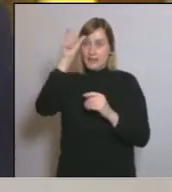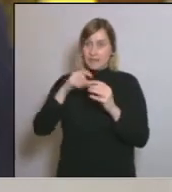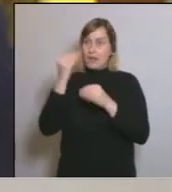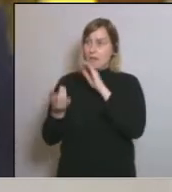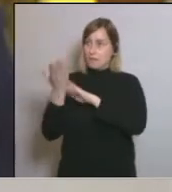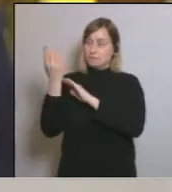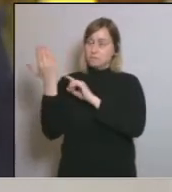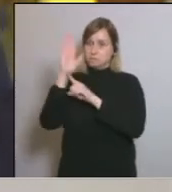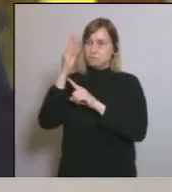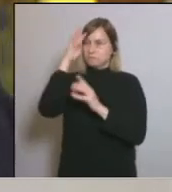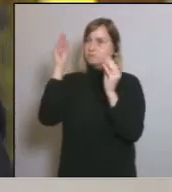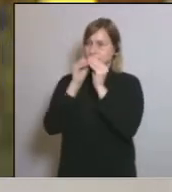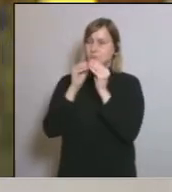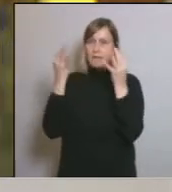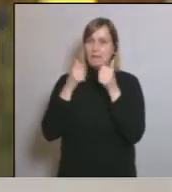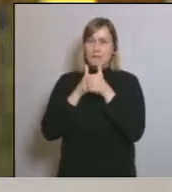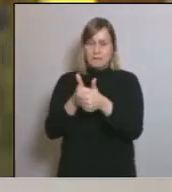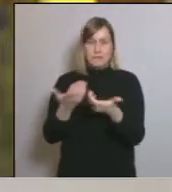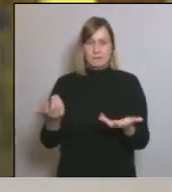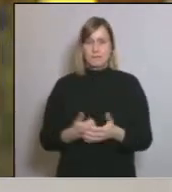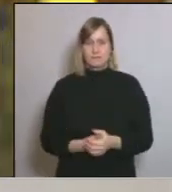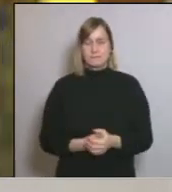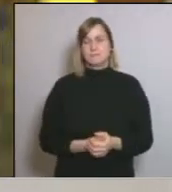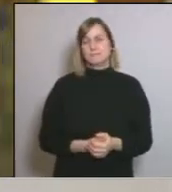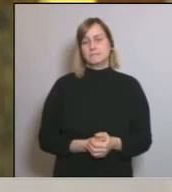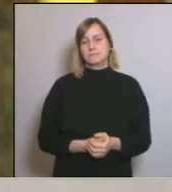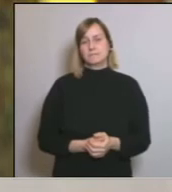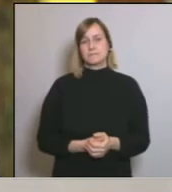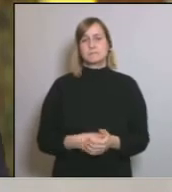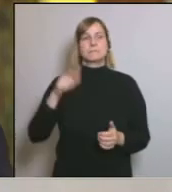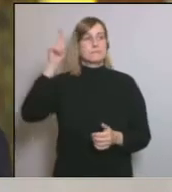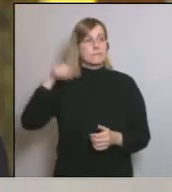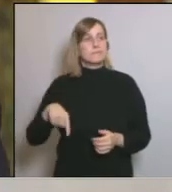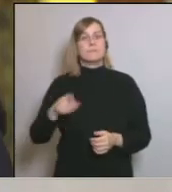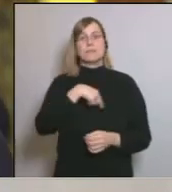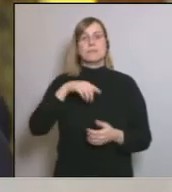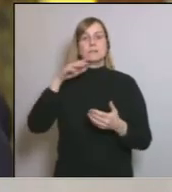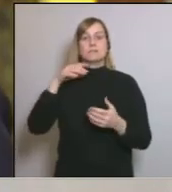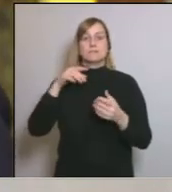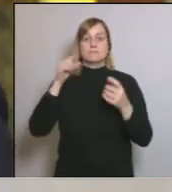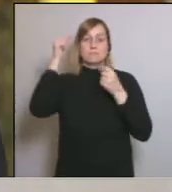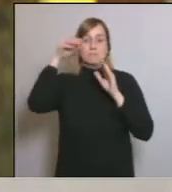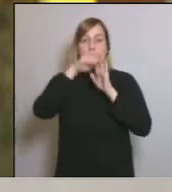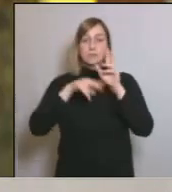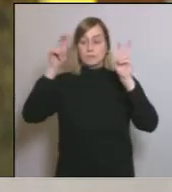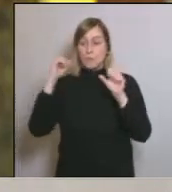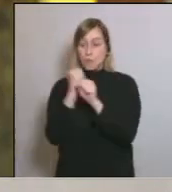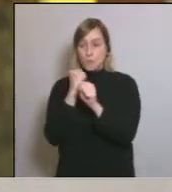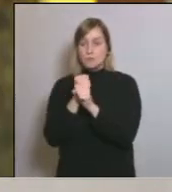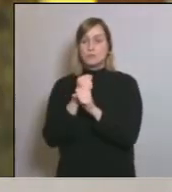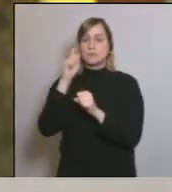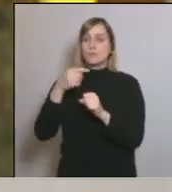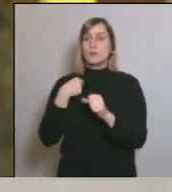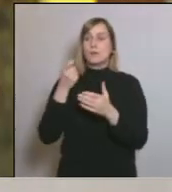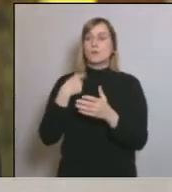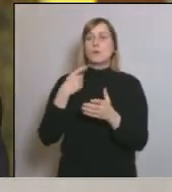camí que altres ja estan implantant. I finalment, en aquest paquet de mesures sobre l'ocupació, atorgar una paga